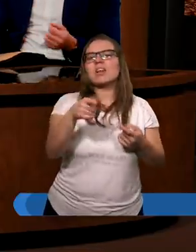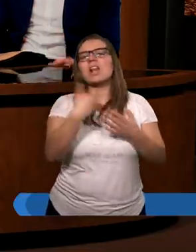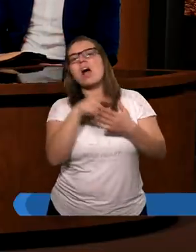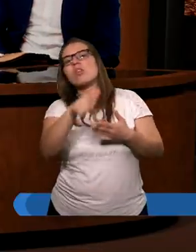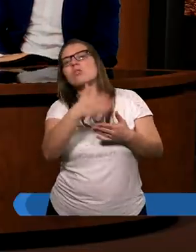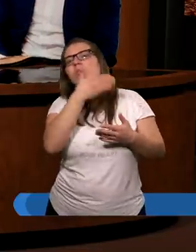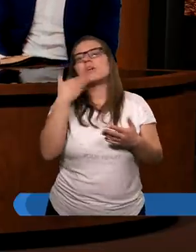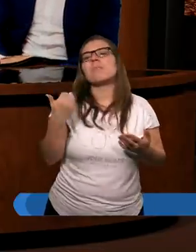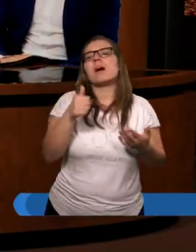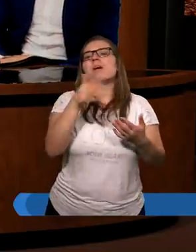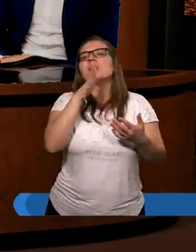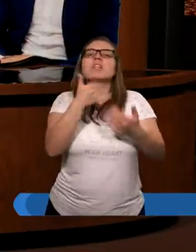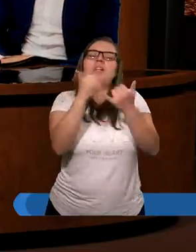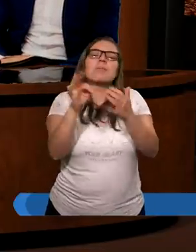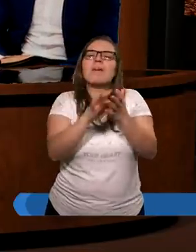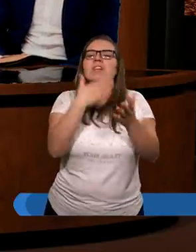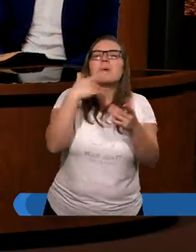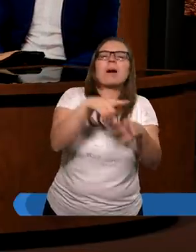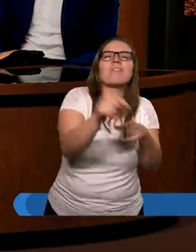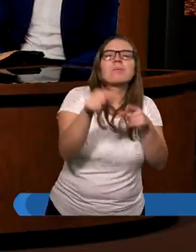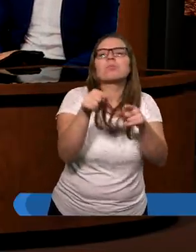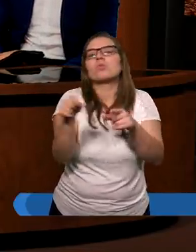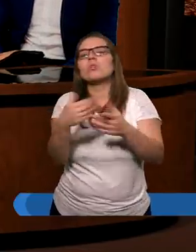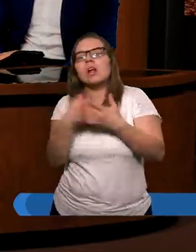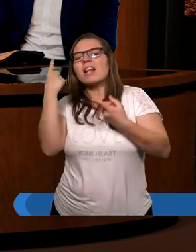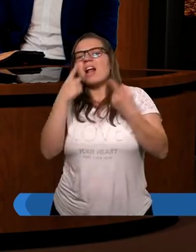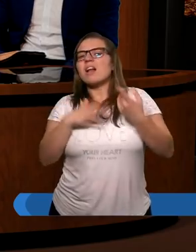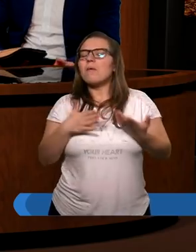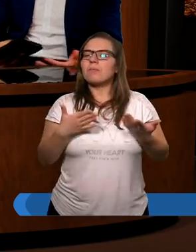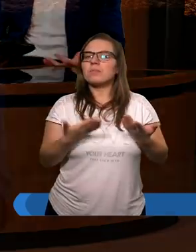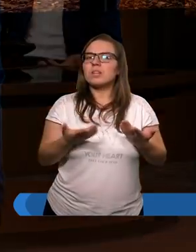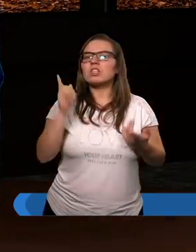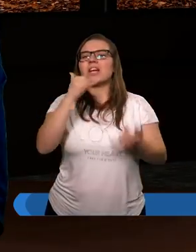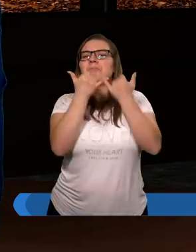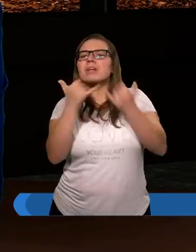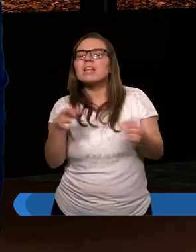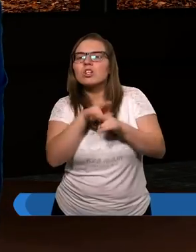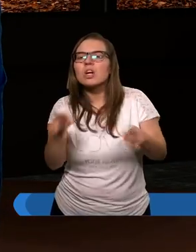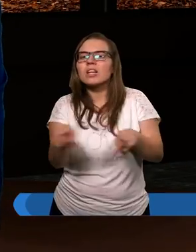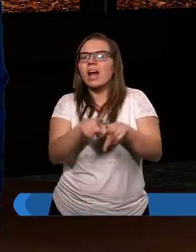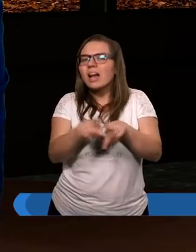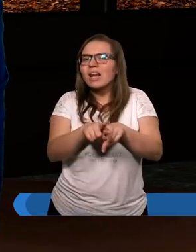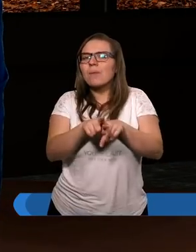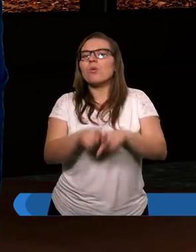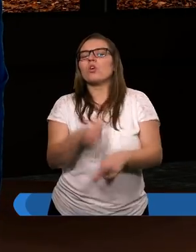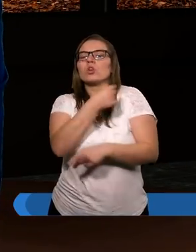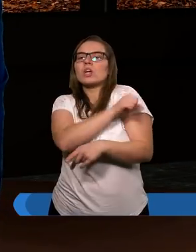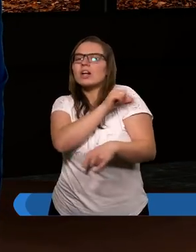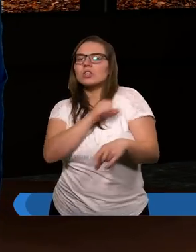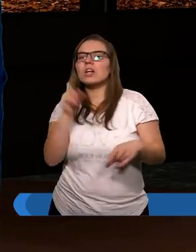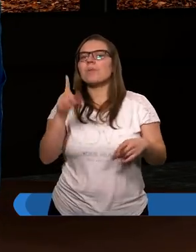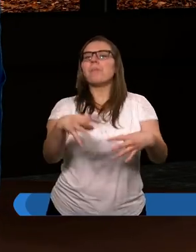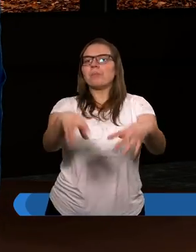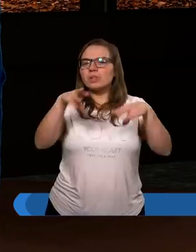nie ma o na przykład zwierzętach czystych i nieczystych albo o dziesięcinie, albo o innych rzeczach, które tak naprawdę chrześcijanie